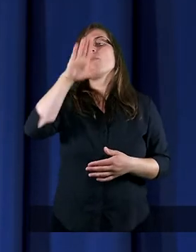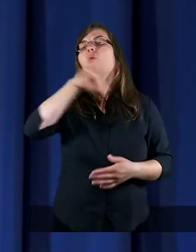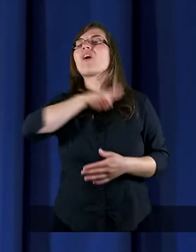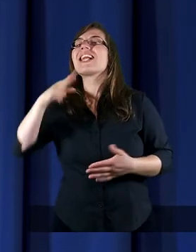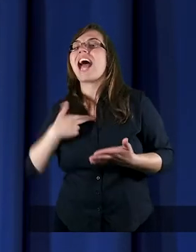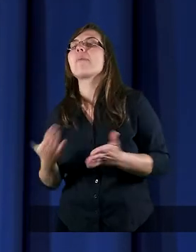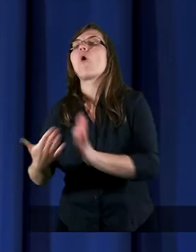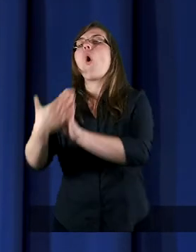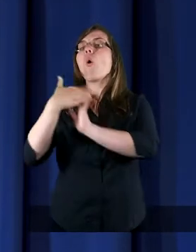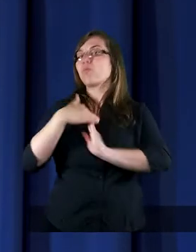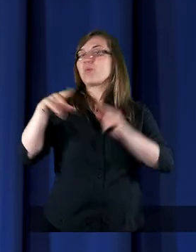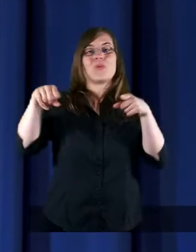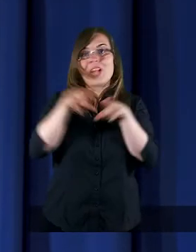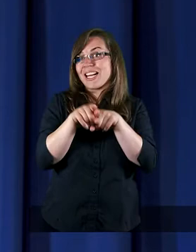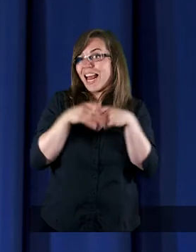odpuścił.